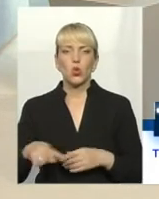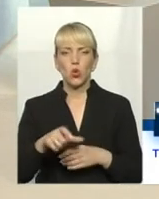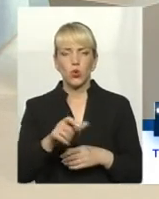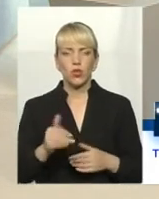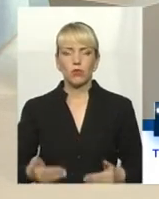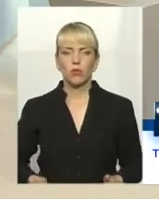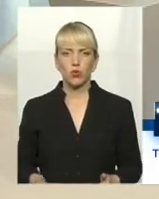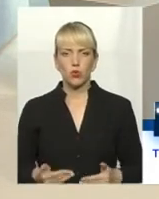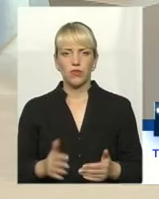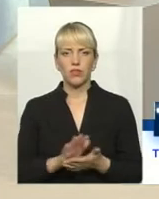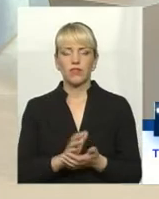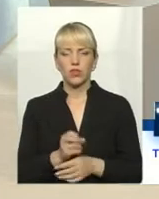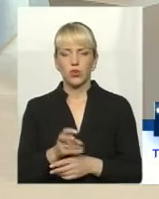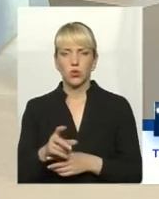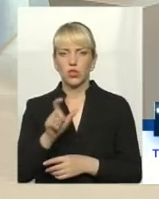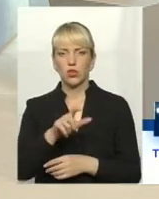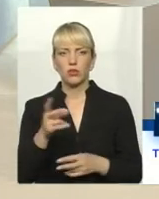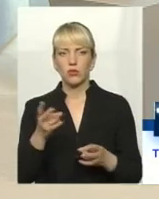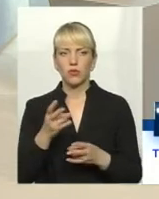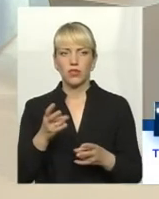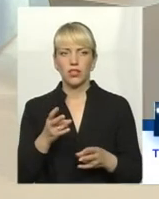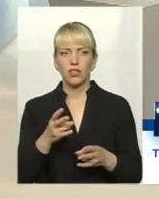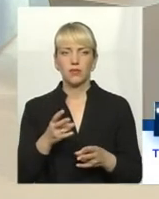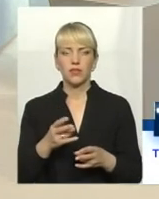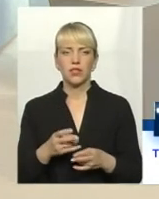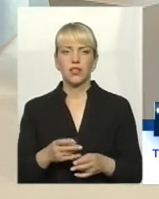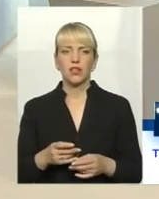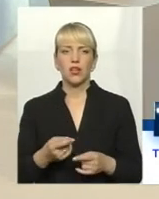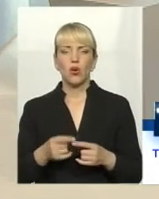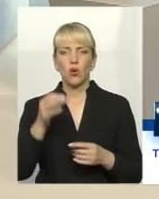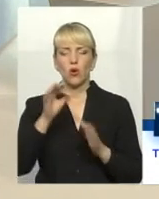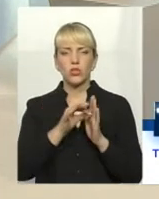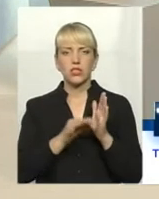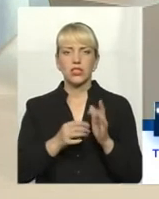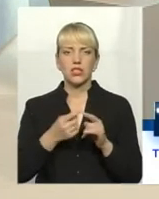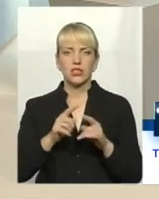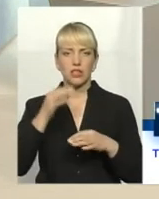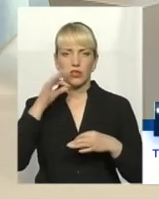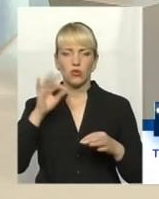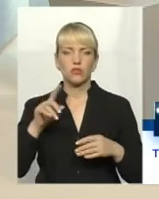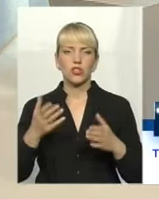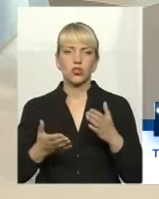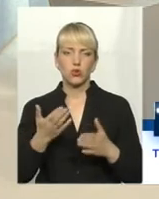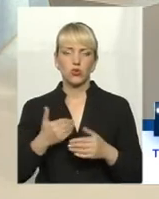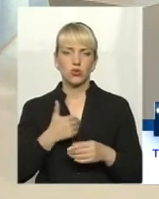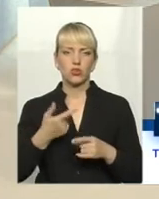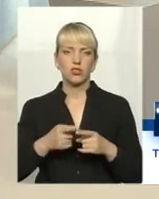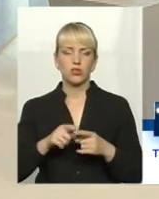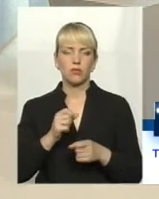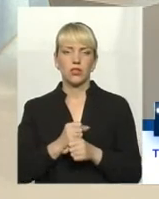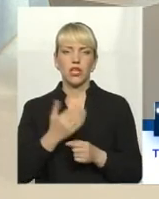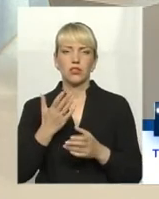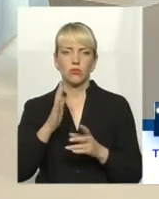відходи, це люди повинні реально цей оцінити досвід, що ми для них хочемо щось зробити. Якщо ми будемо